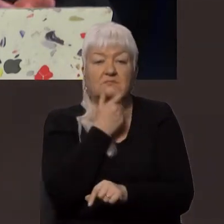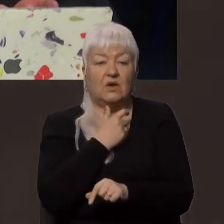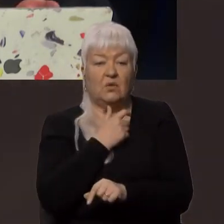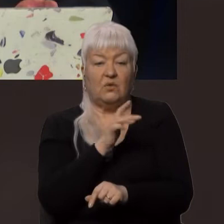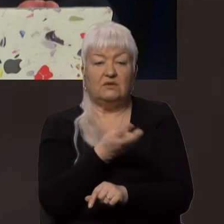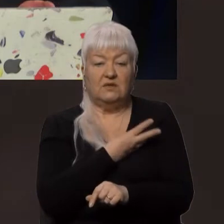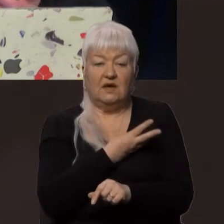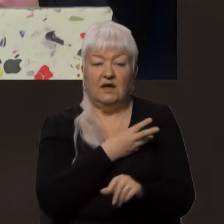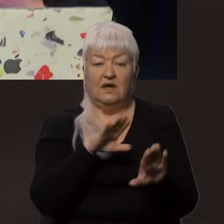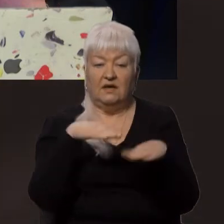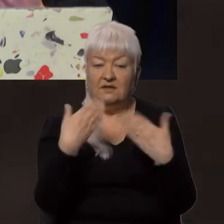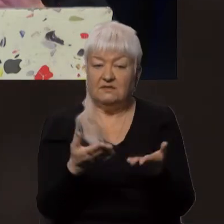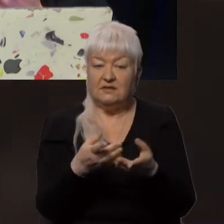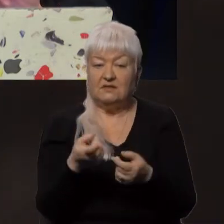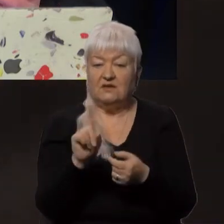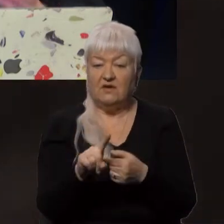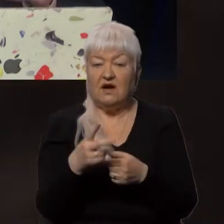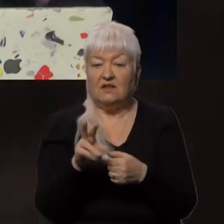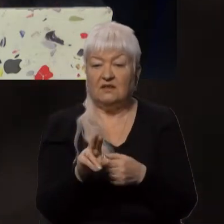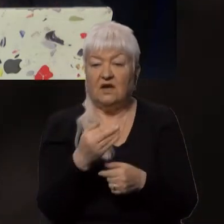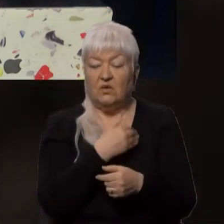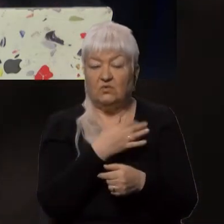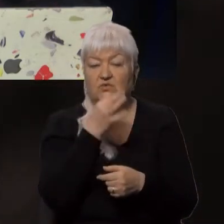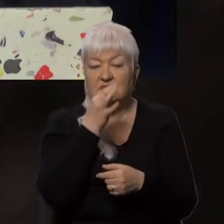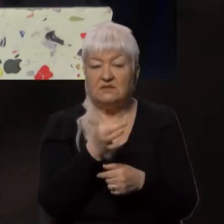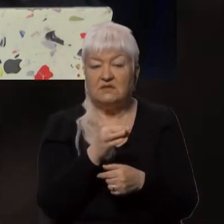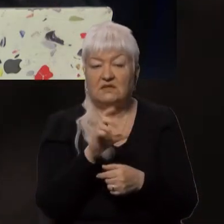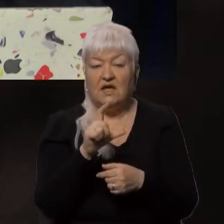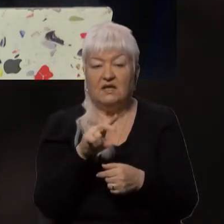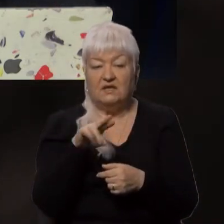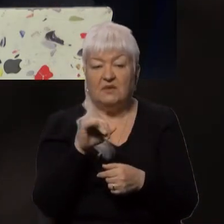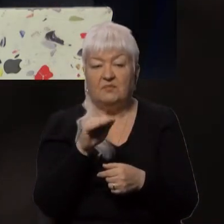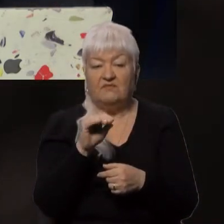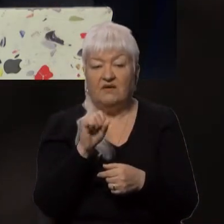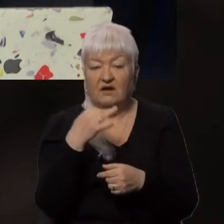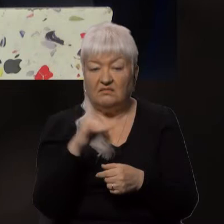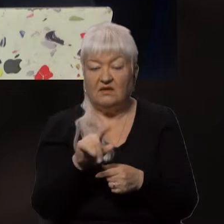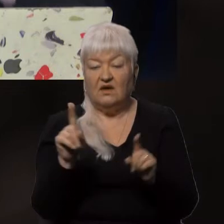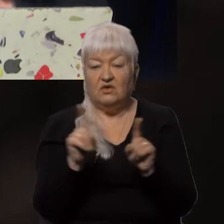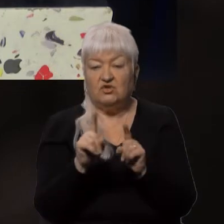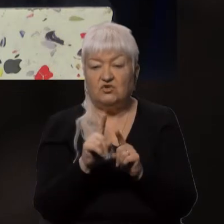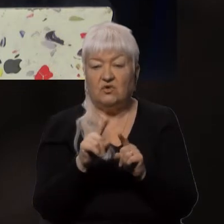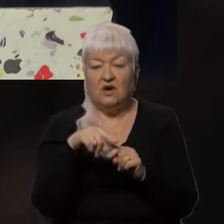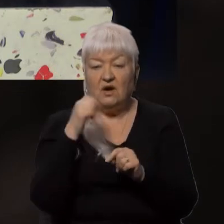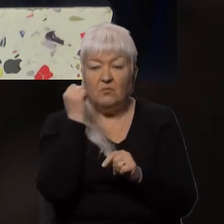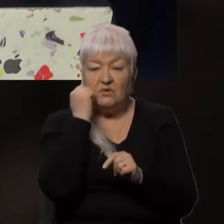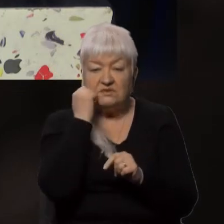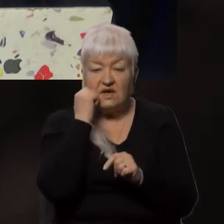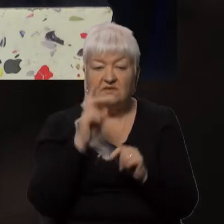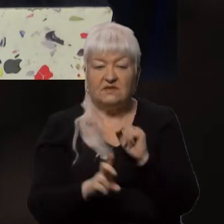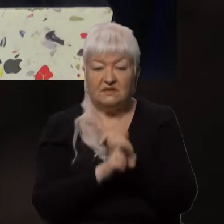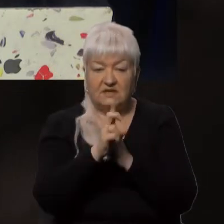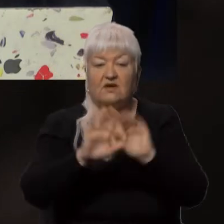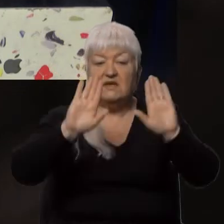зацитую вже блаженнішого митрополита Епіфанія, який казав про те, що РПЦ в Україні якраз і закликала до